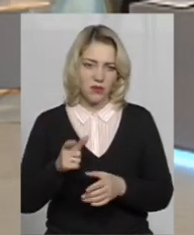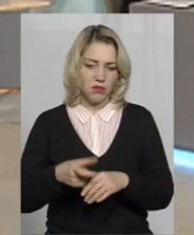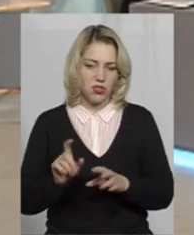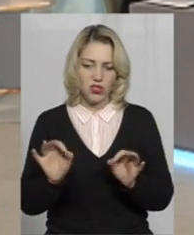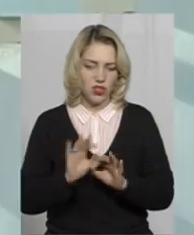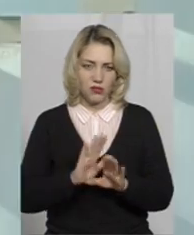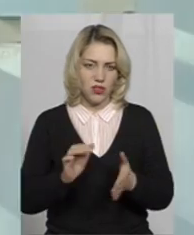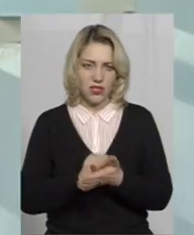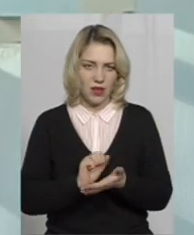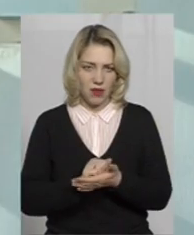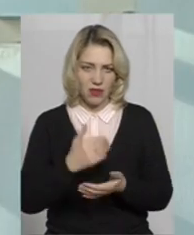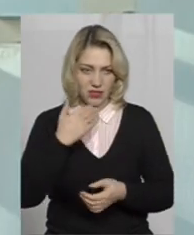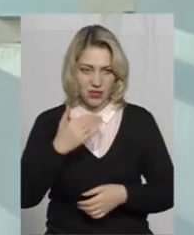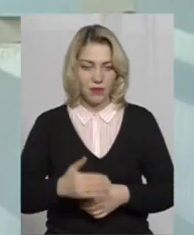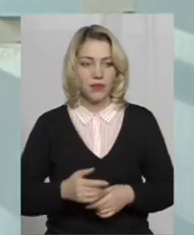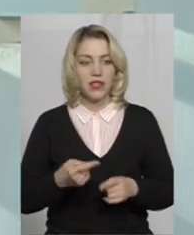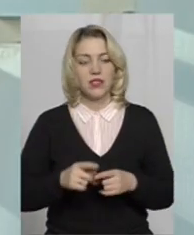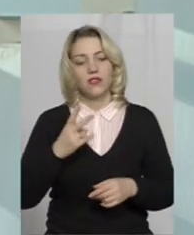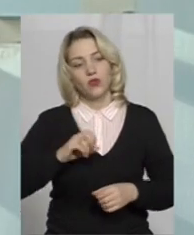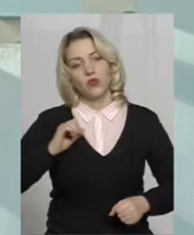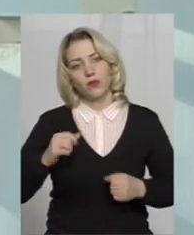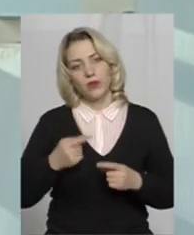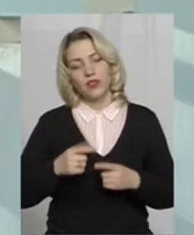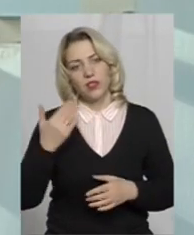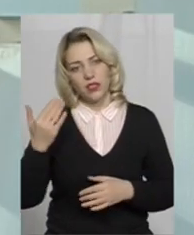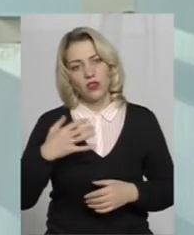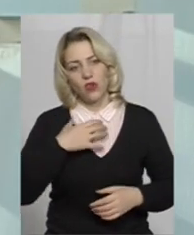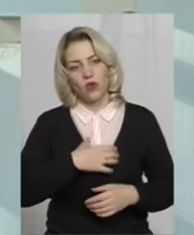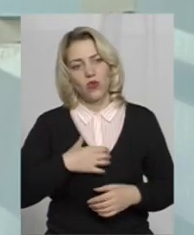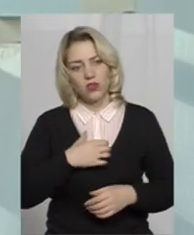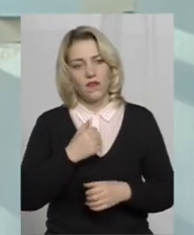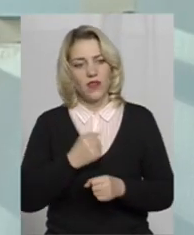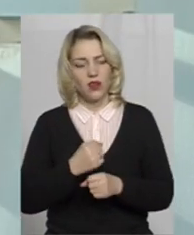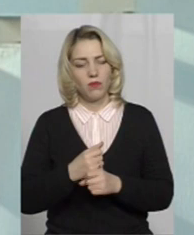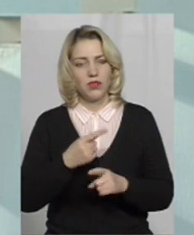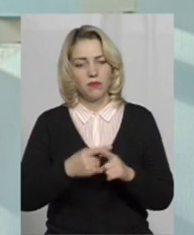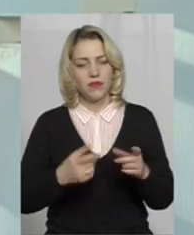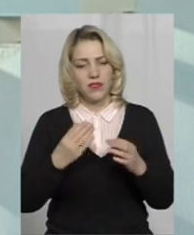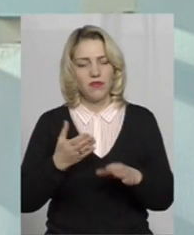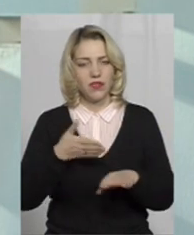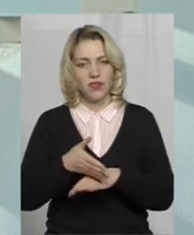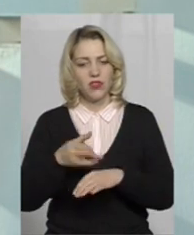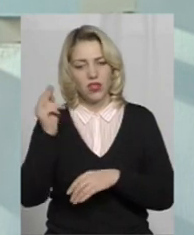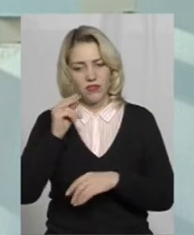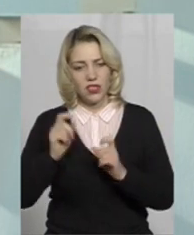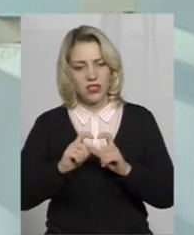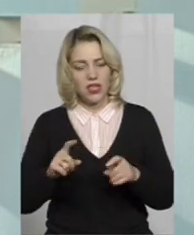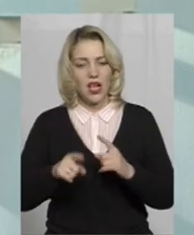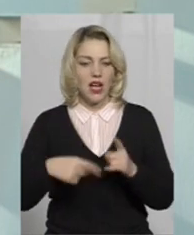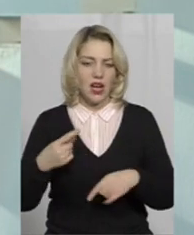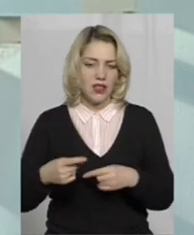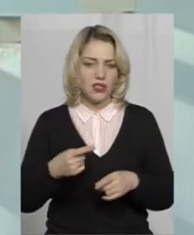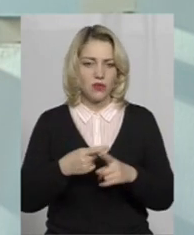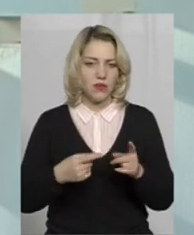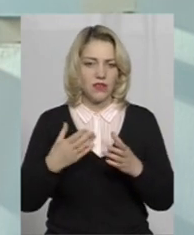Ні, це двох наших колег. Це основна робота. Півдня вони відвідують навчальні заходи. Наступного півдня вони